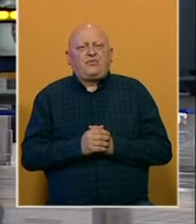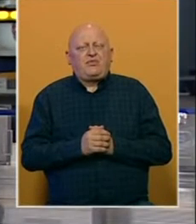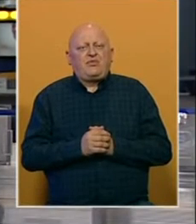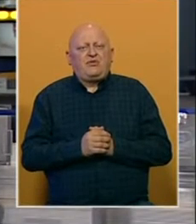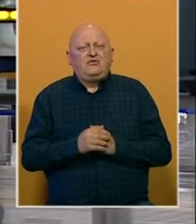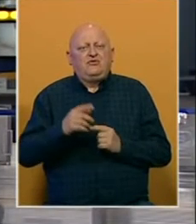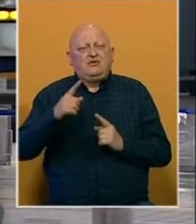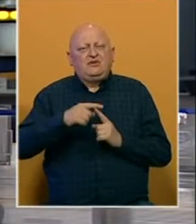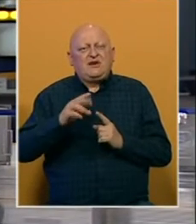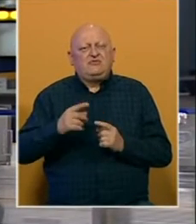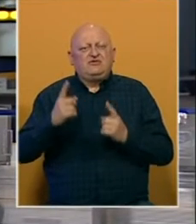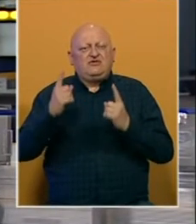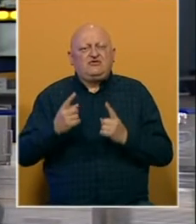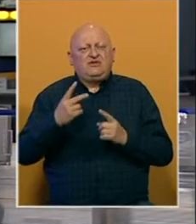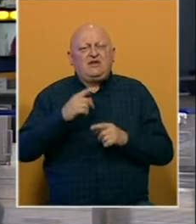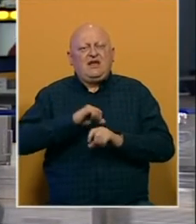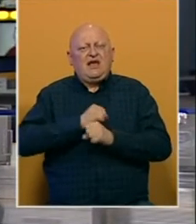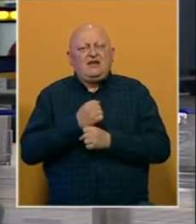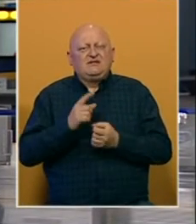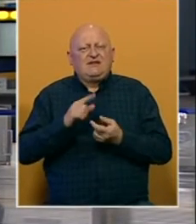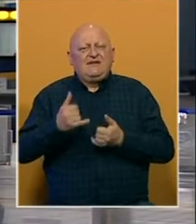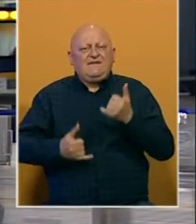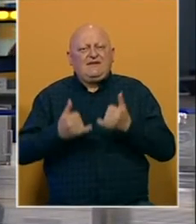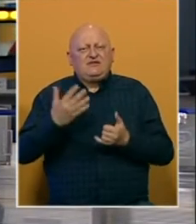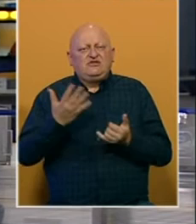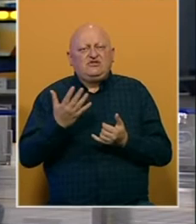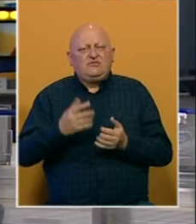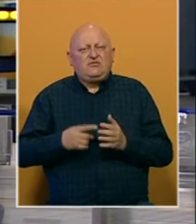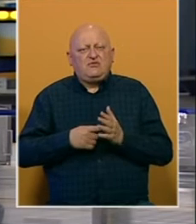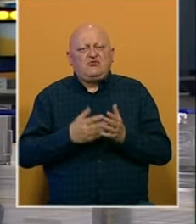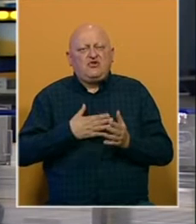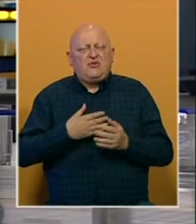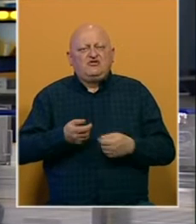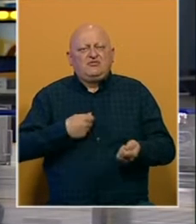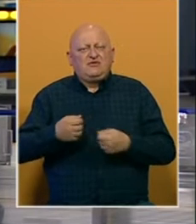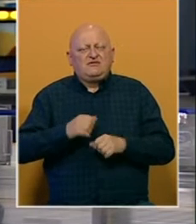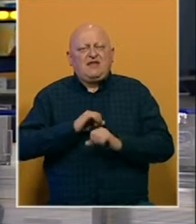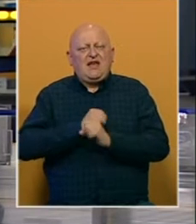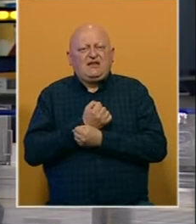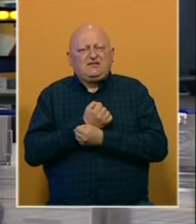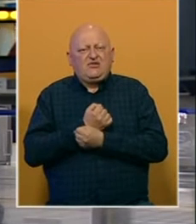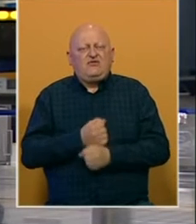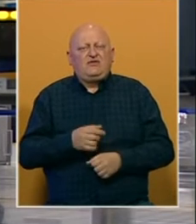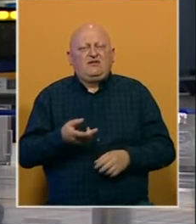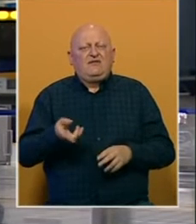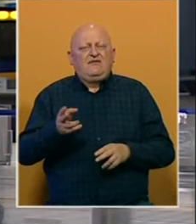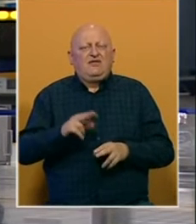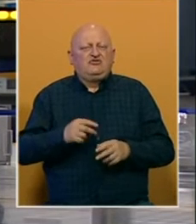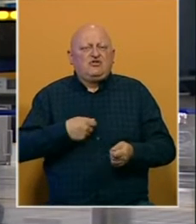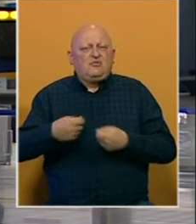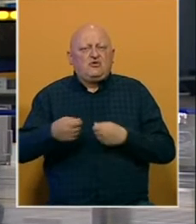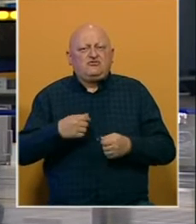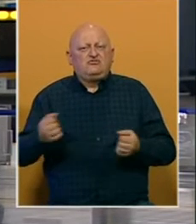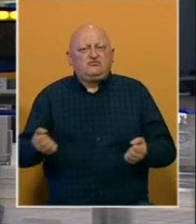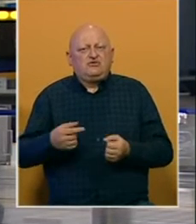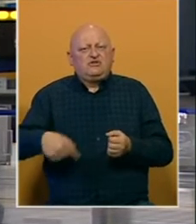U Trebinju se održava drugi Herceg Fest. Cilj je promocija domaćih proizvoda iz Hercegovine. Većina proizvođača se